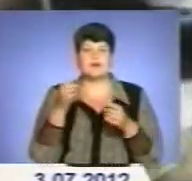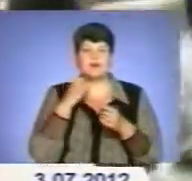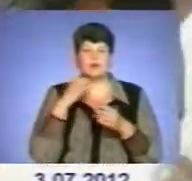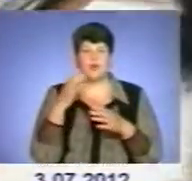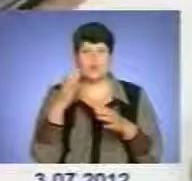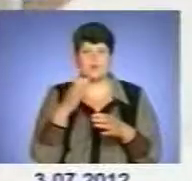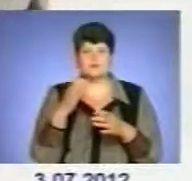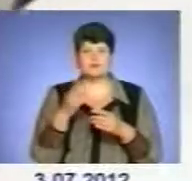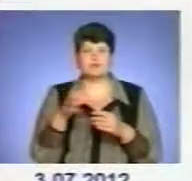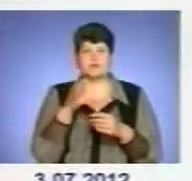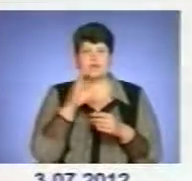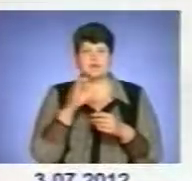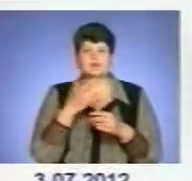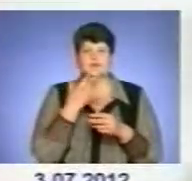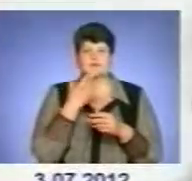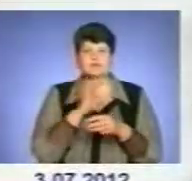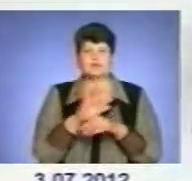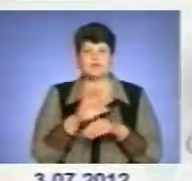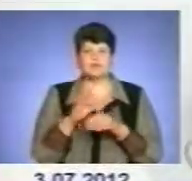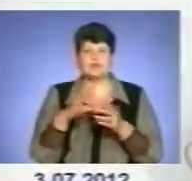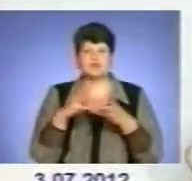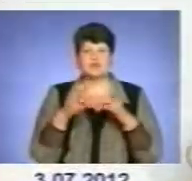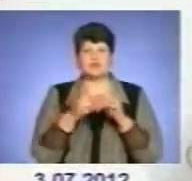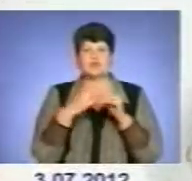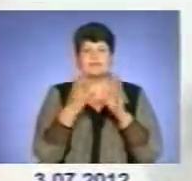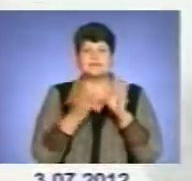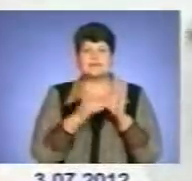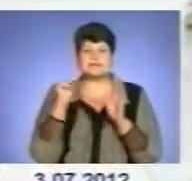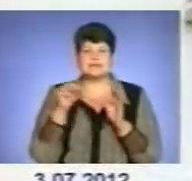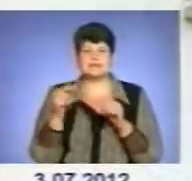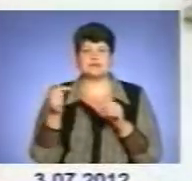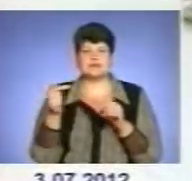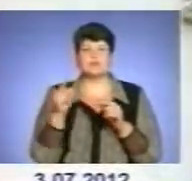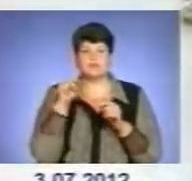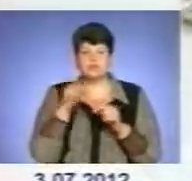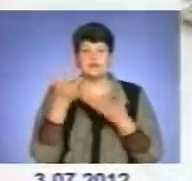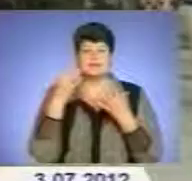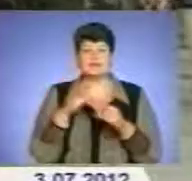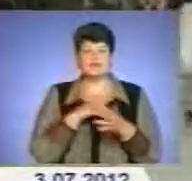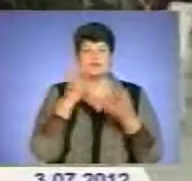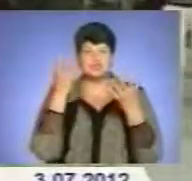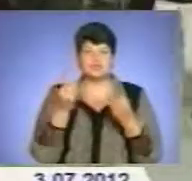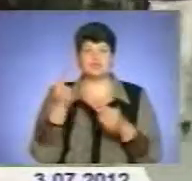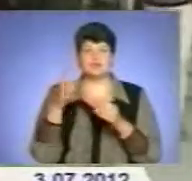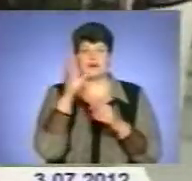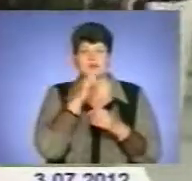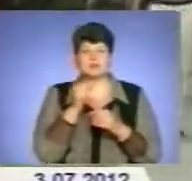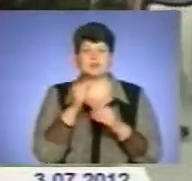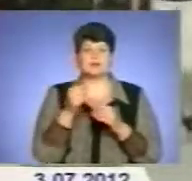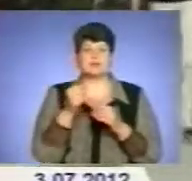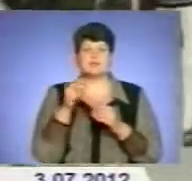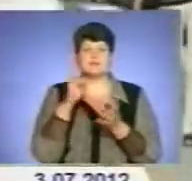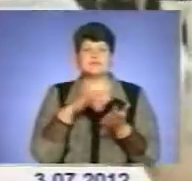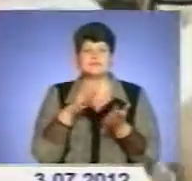іноземного виробництва на суму майже 19 тисяч гривень. Того ж дня крадіжка сталася в іншій квартирі у центрі міста. Стролери поцупили з чужої оселі